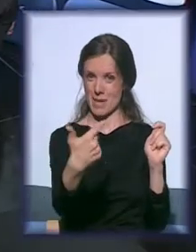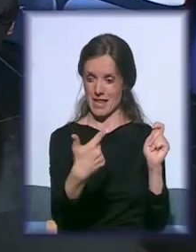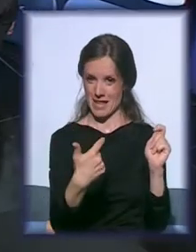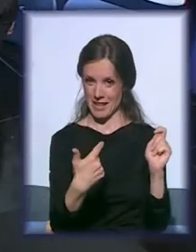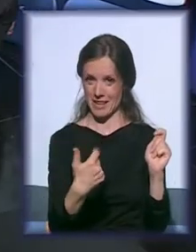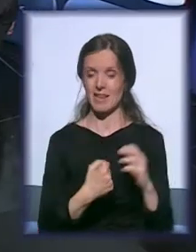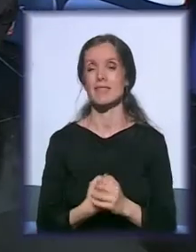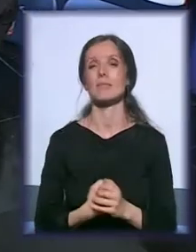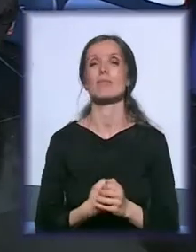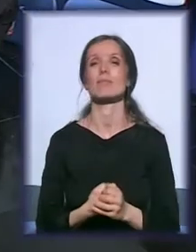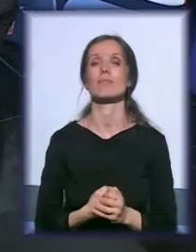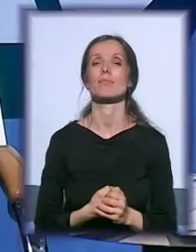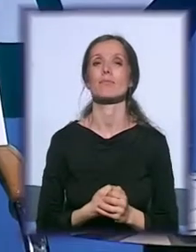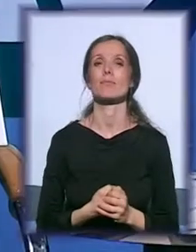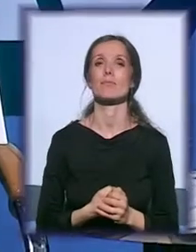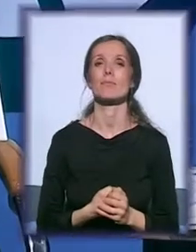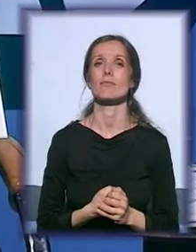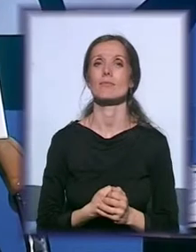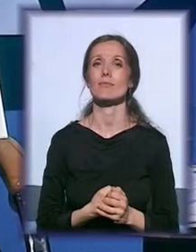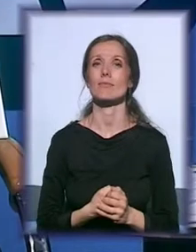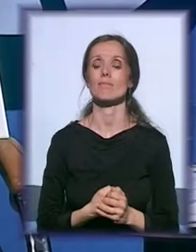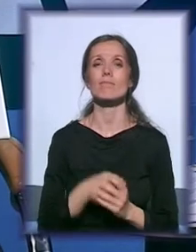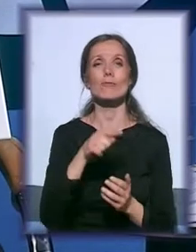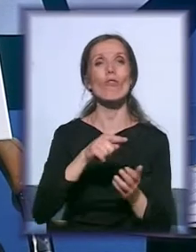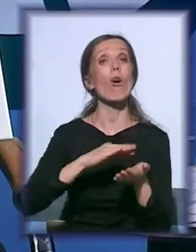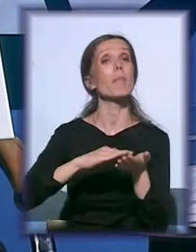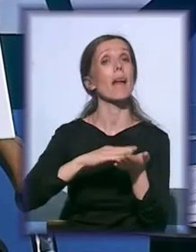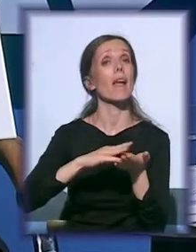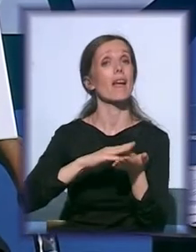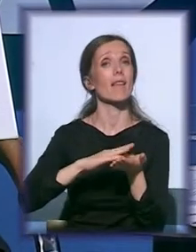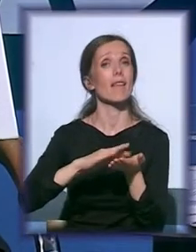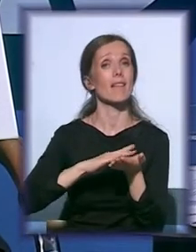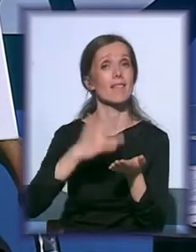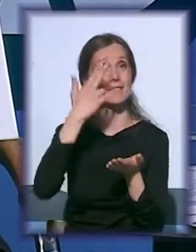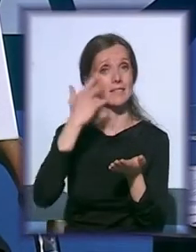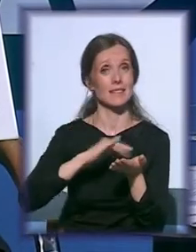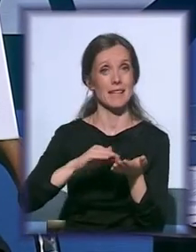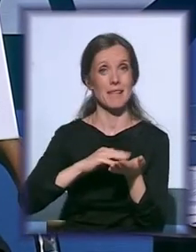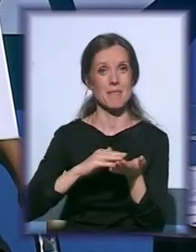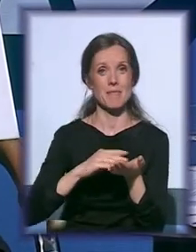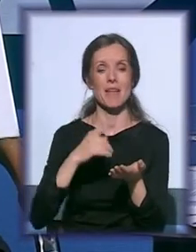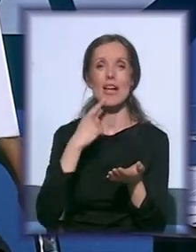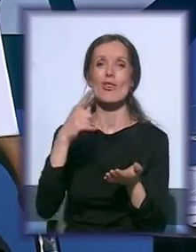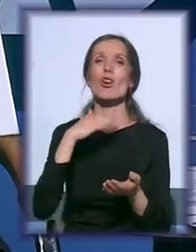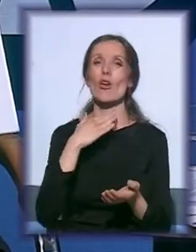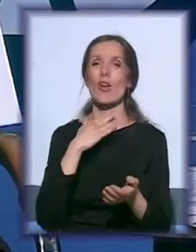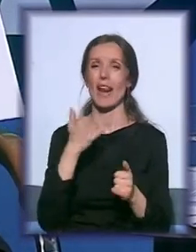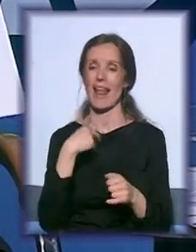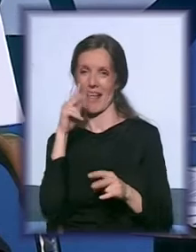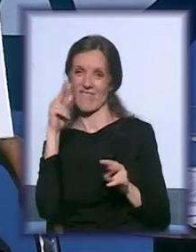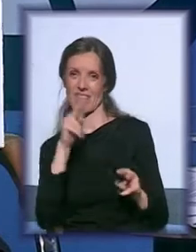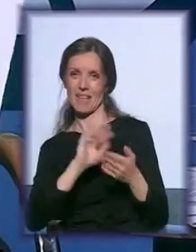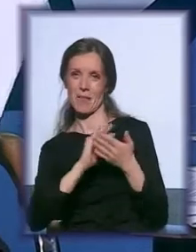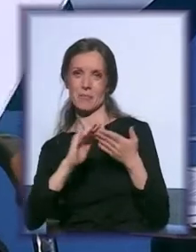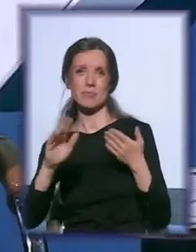evo ovako, ali ovo je na braju. Ja iz ovog ugla vidim taj reljev. A ko